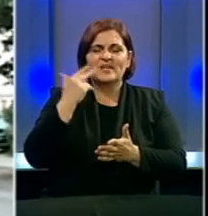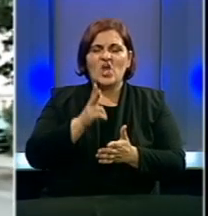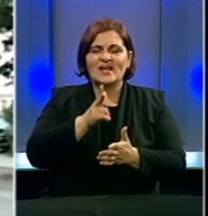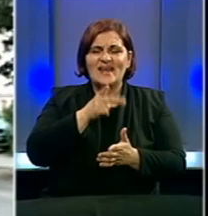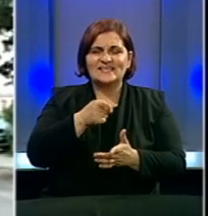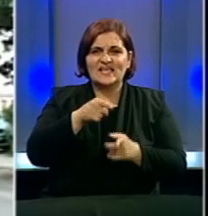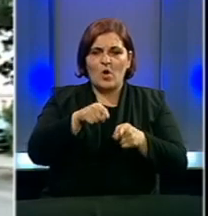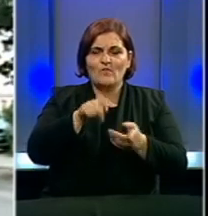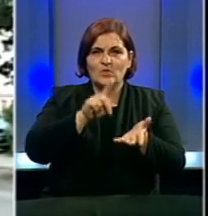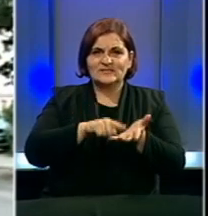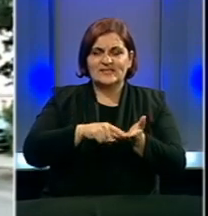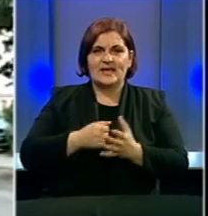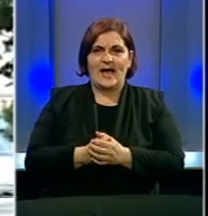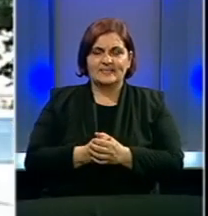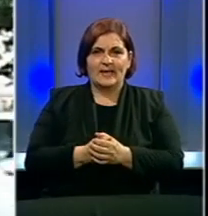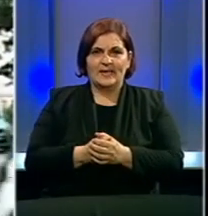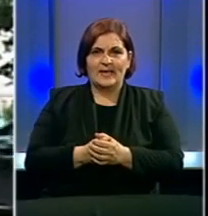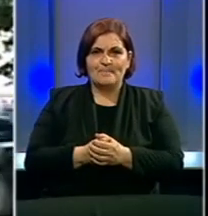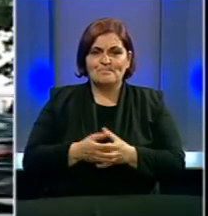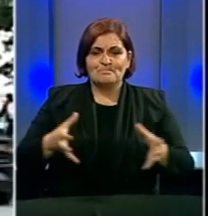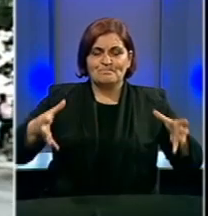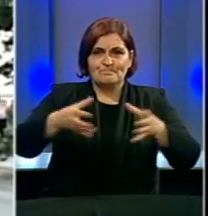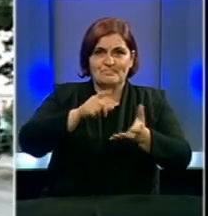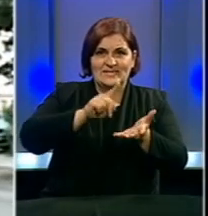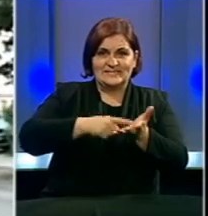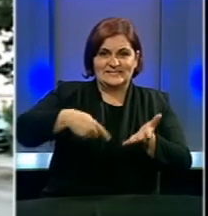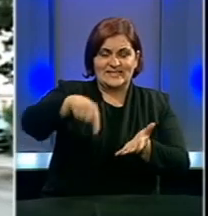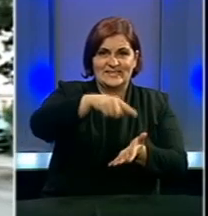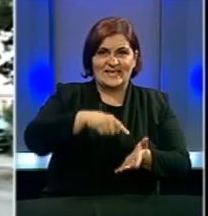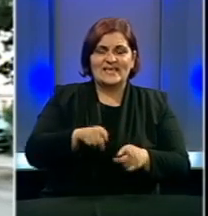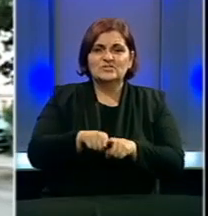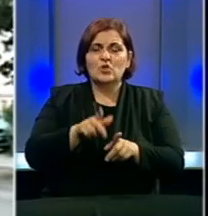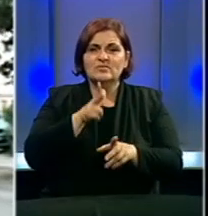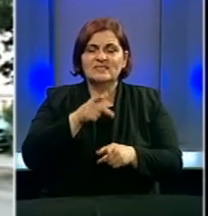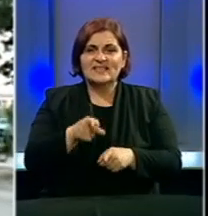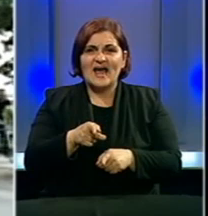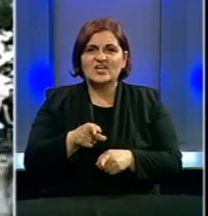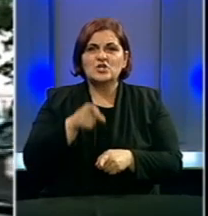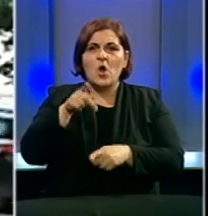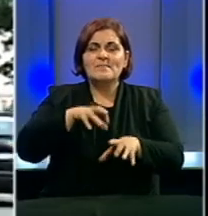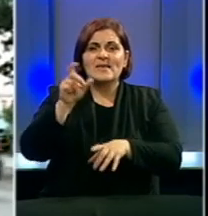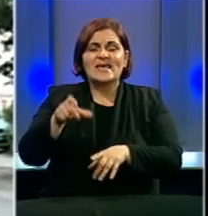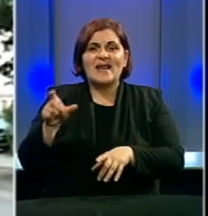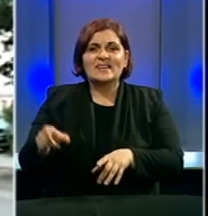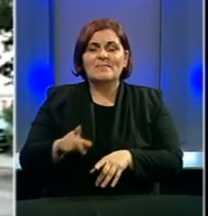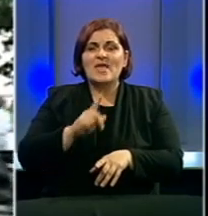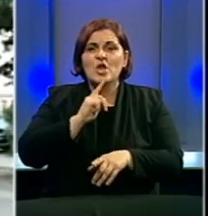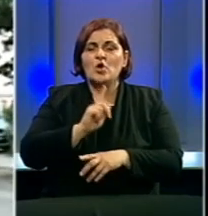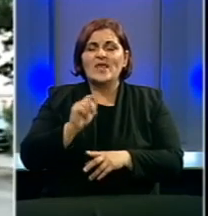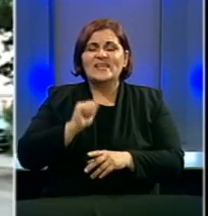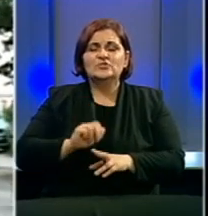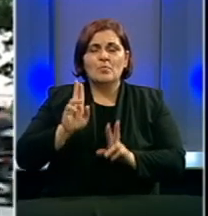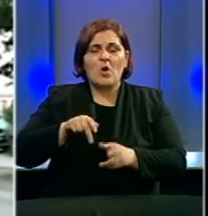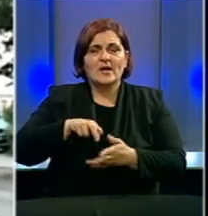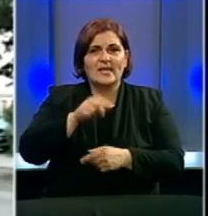Konfederacije sindikata. Konfederacija sindikata također traži da se onim radnicima koji nisu mogli